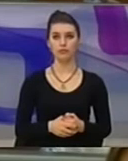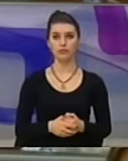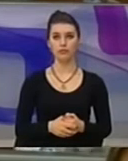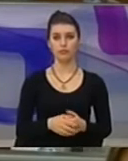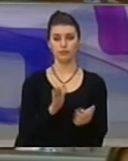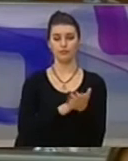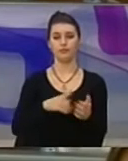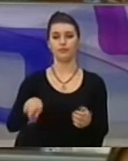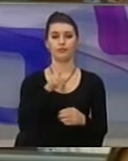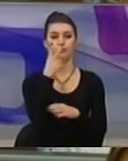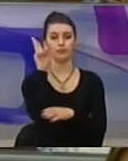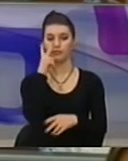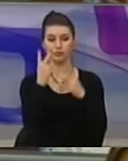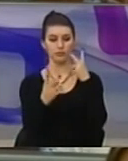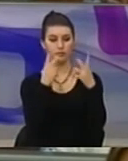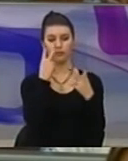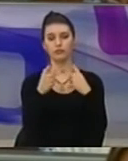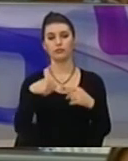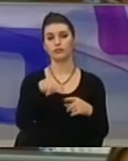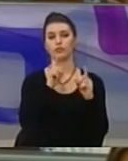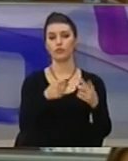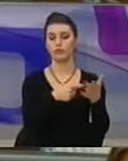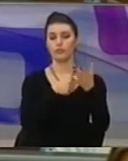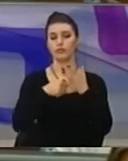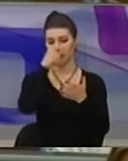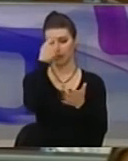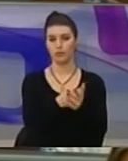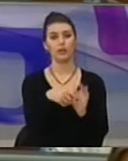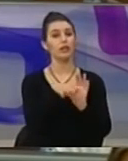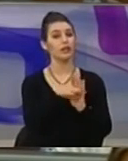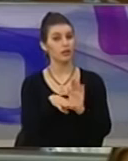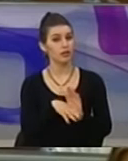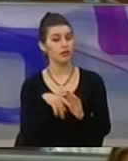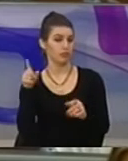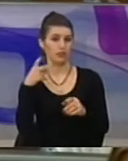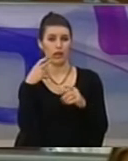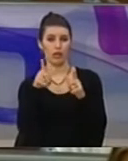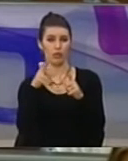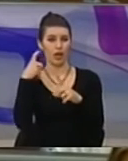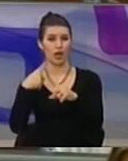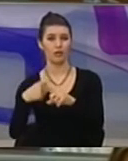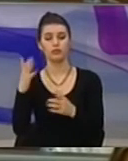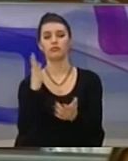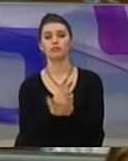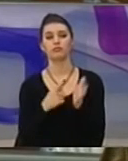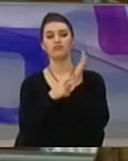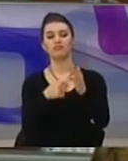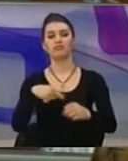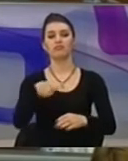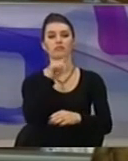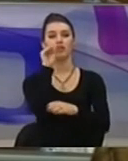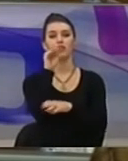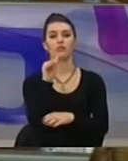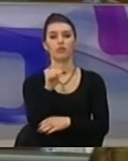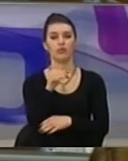në misionin ndërkomtar i cili është tirur për zbatimin e rëndit dhe ligjit këto, a i EU leksit, ku raportohet se si ndërkomtar të janë të kapër